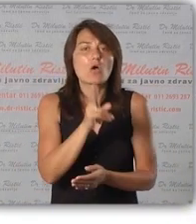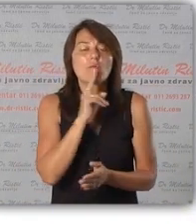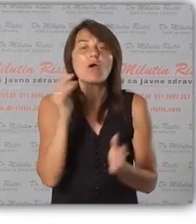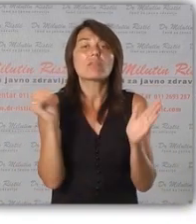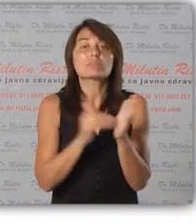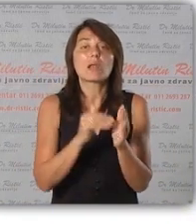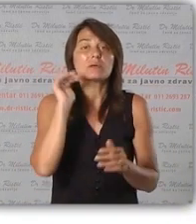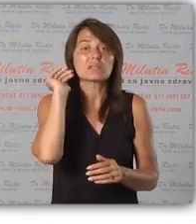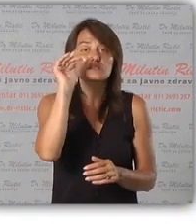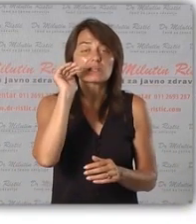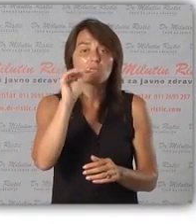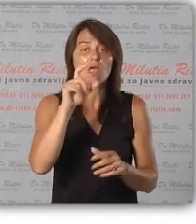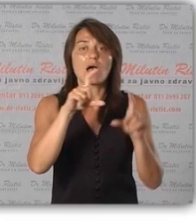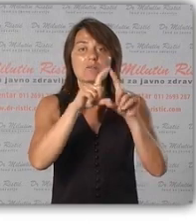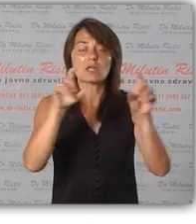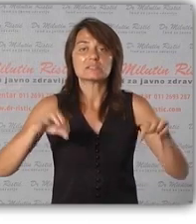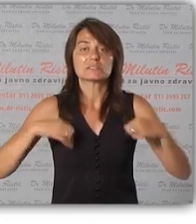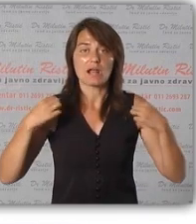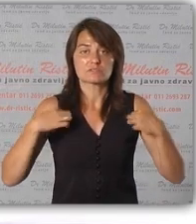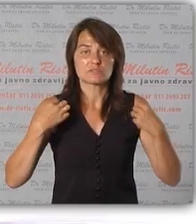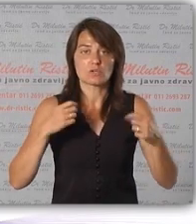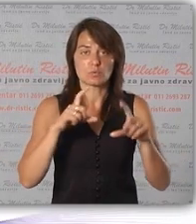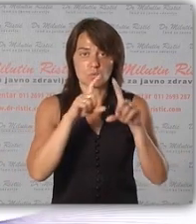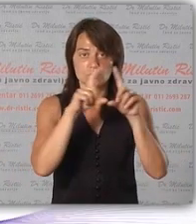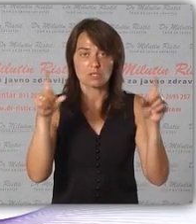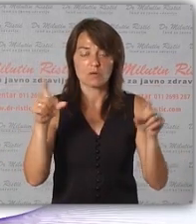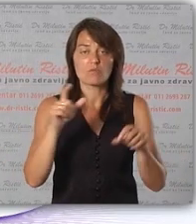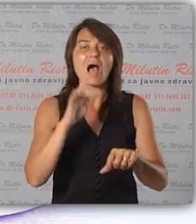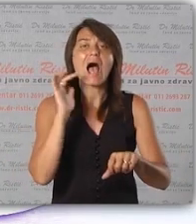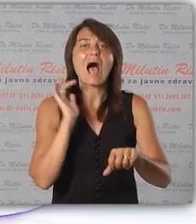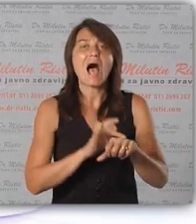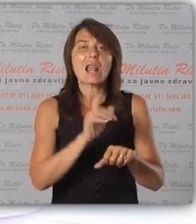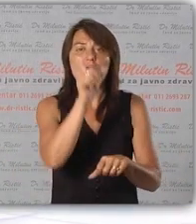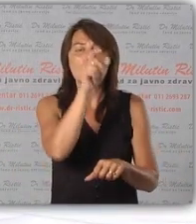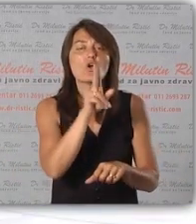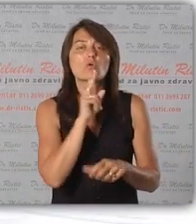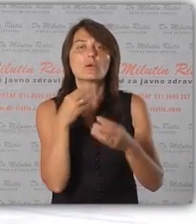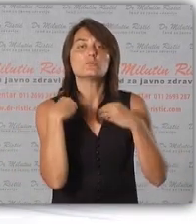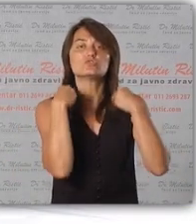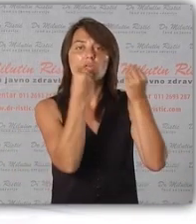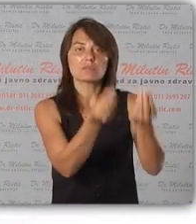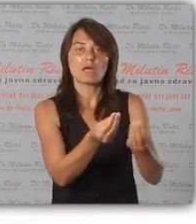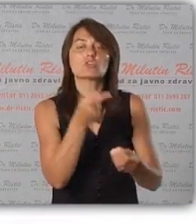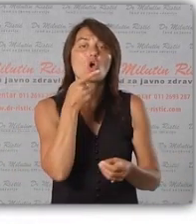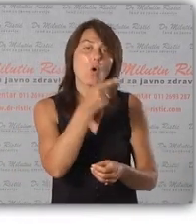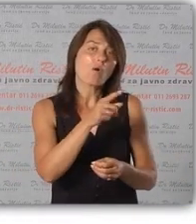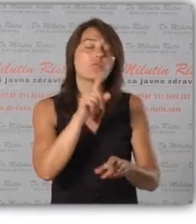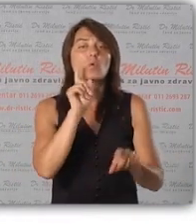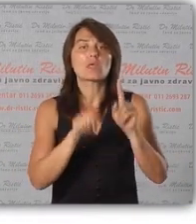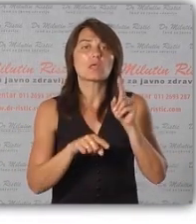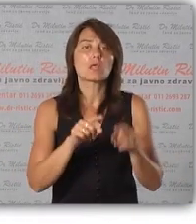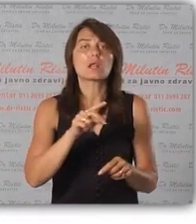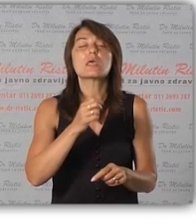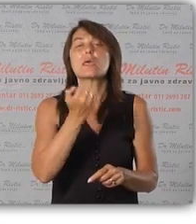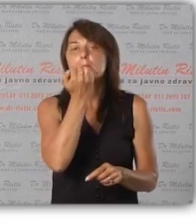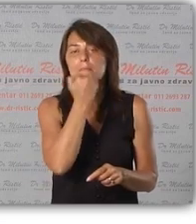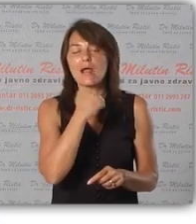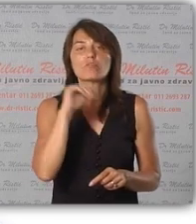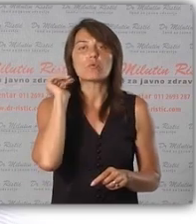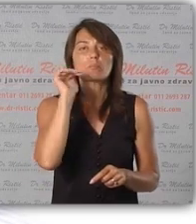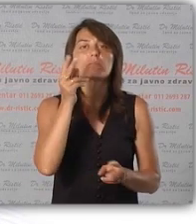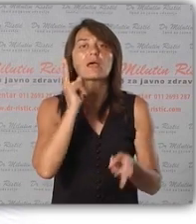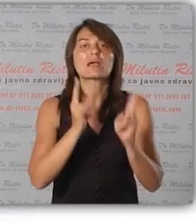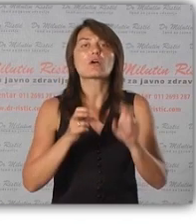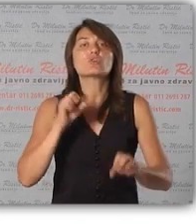ubod bilo kog insekta treba da se jave u referentnu zdravstvenu ustanovu alergologu koji će im dati ovu ili već